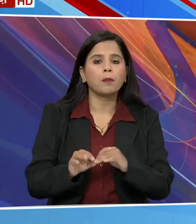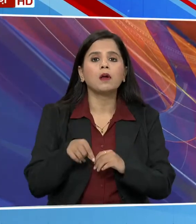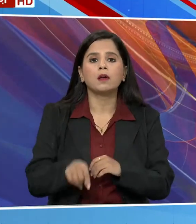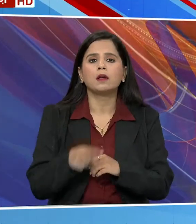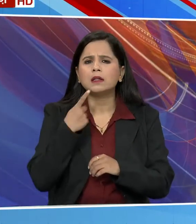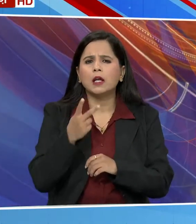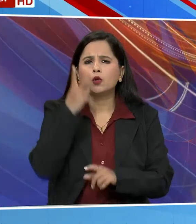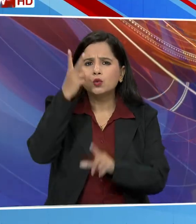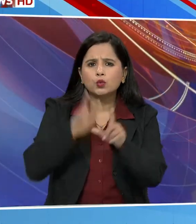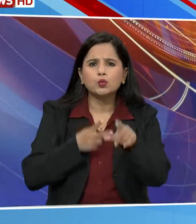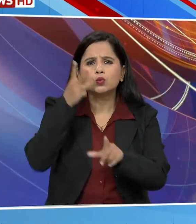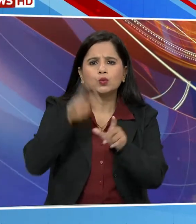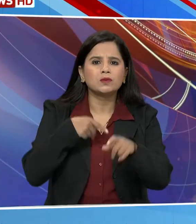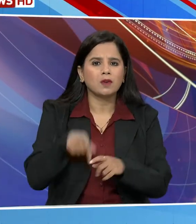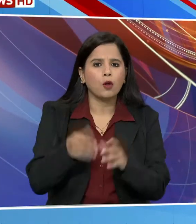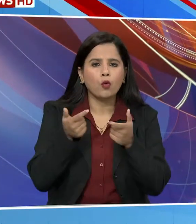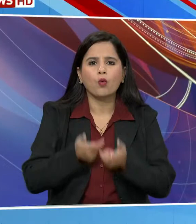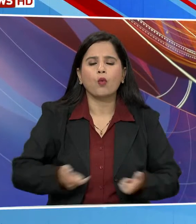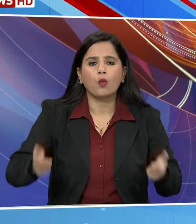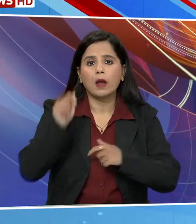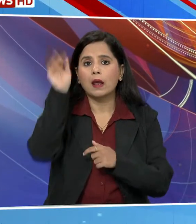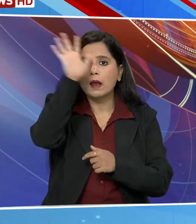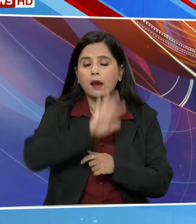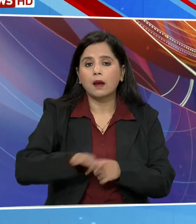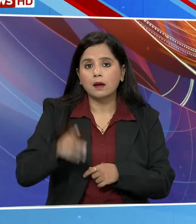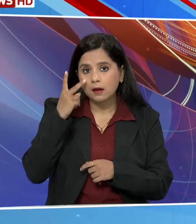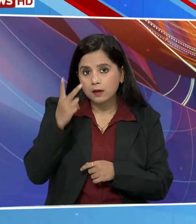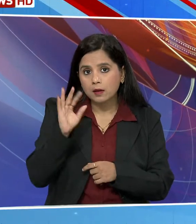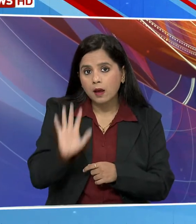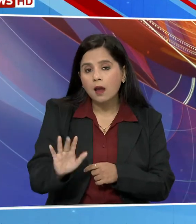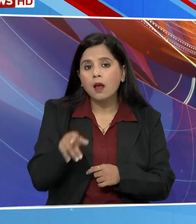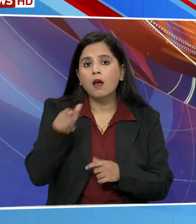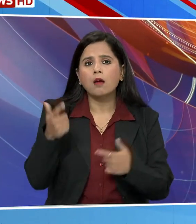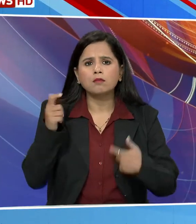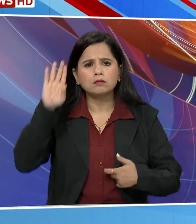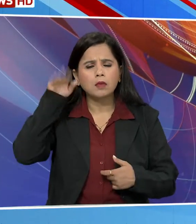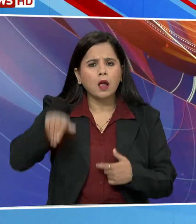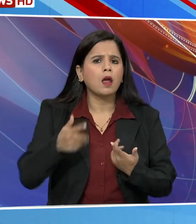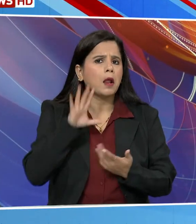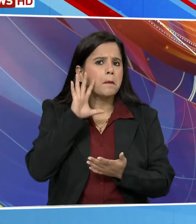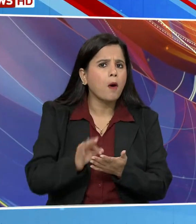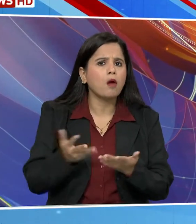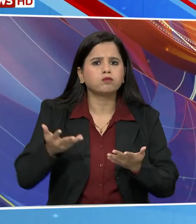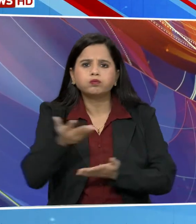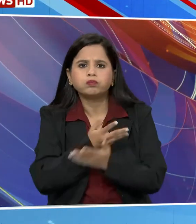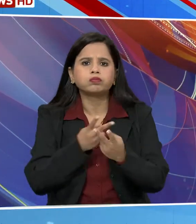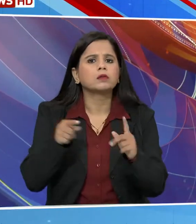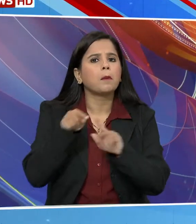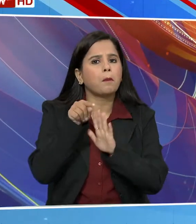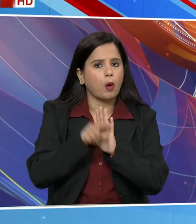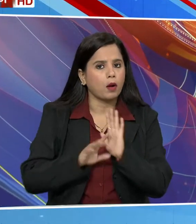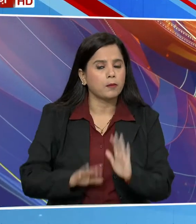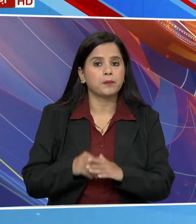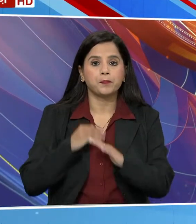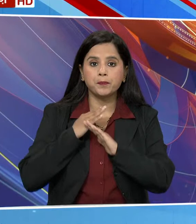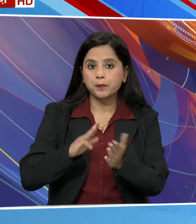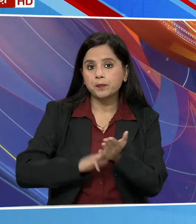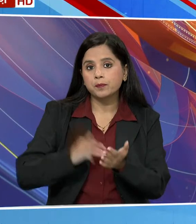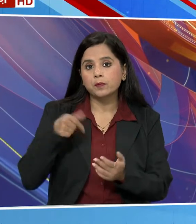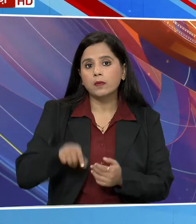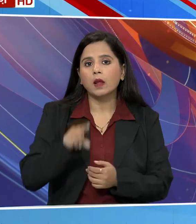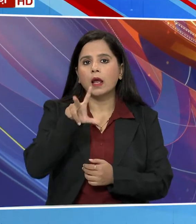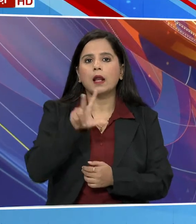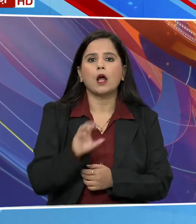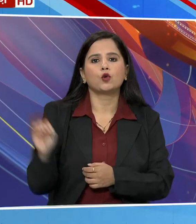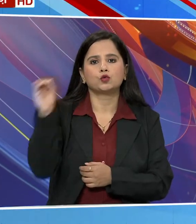समेलन में भारतिय सेना ने संबंधित नीतिकत निर्णव के बारे में विचार में मर्श किया रक्षमंत्री राशनात सिंग 18